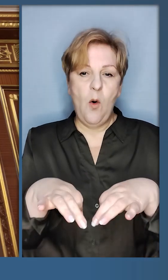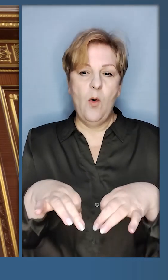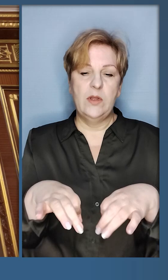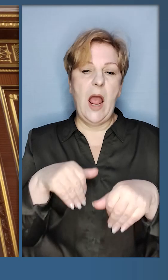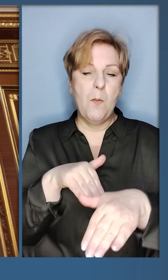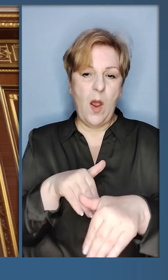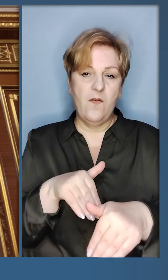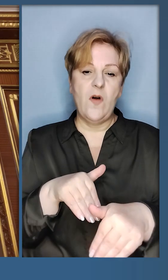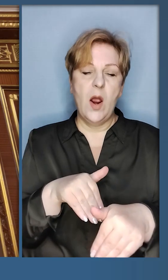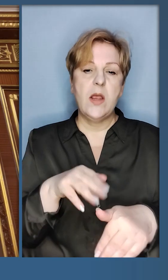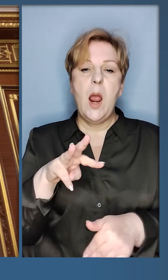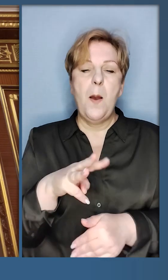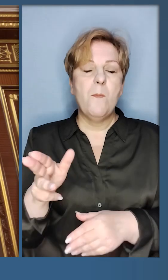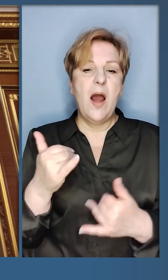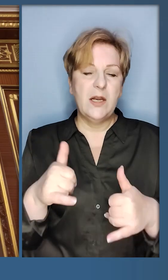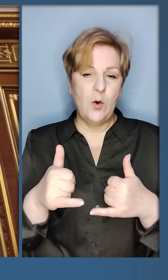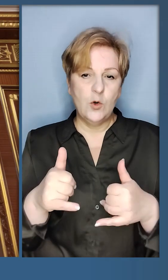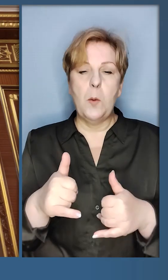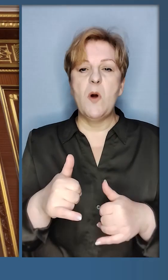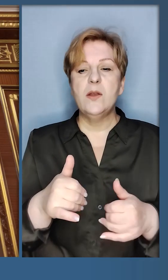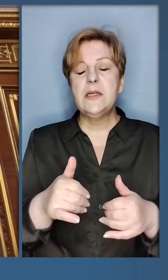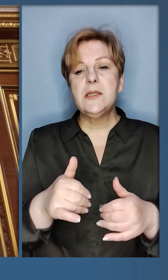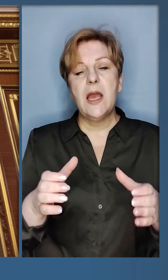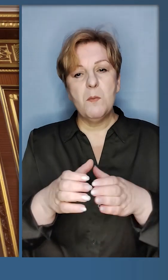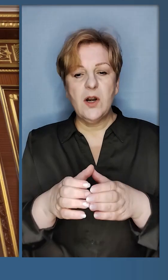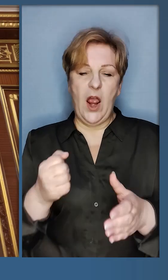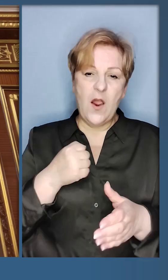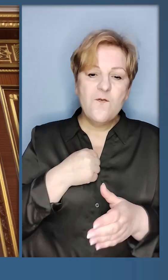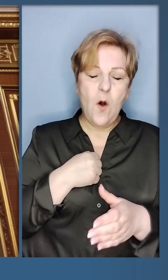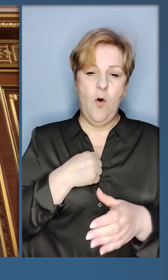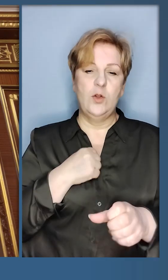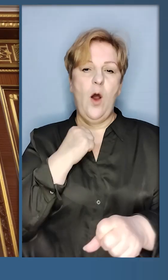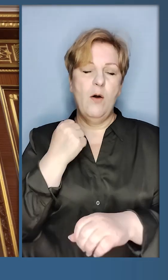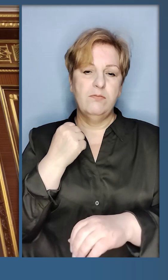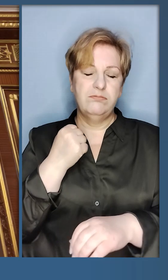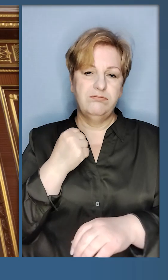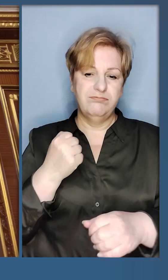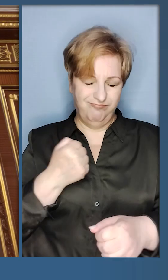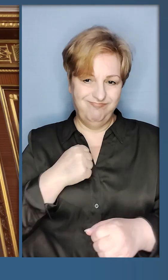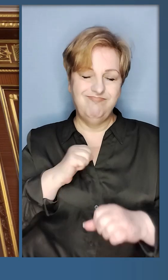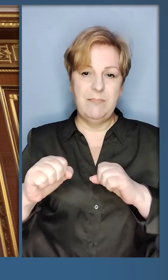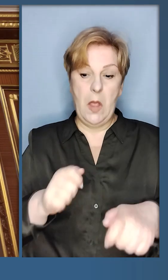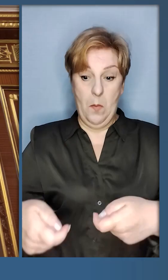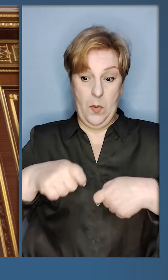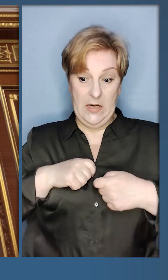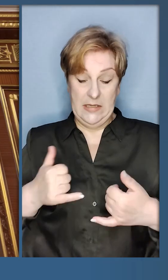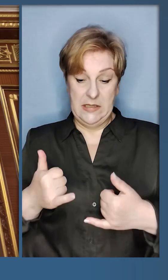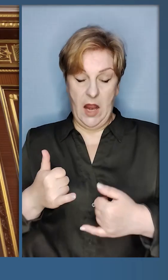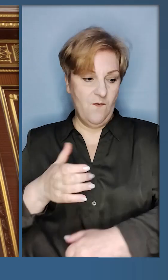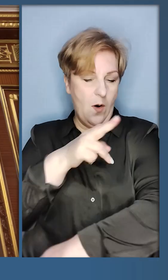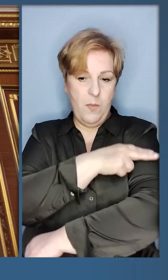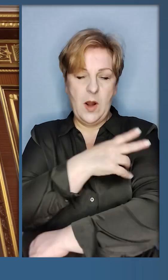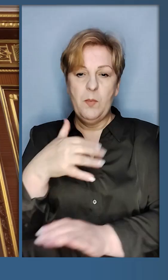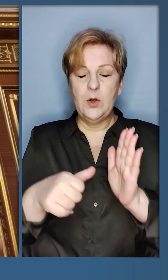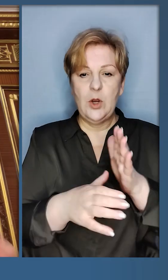модопіхотній Маріупольській бригаді. Усім її воїнам та комбриго. І сьогодні мені передали шеврон 56-ї